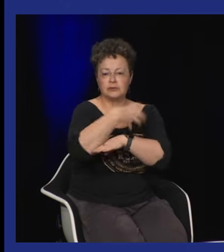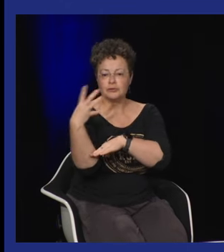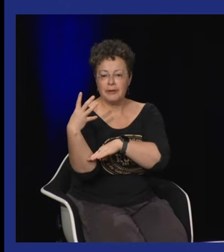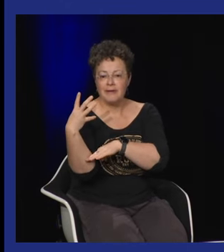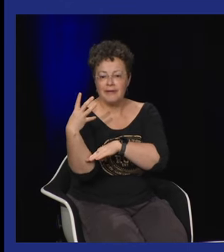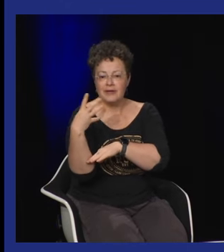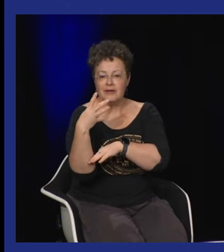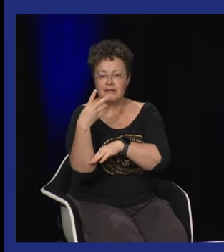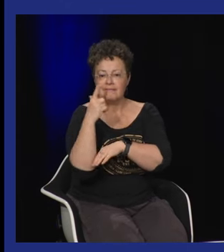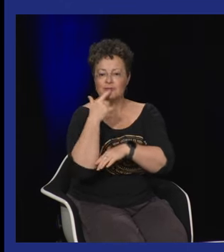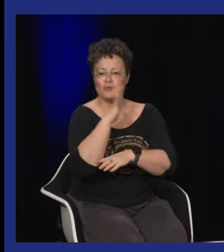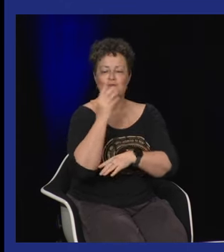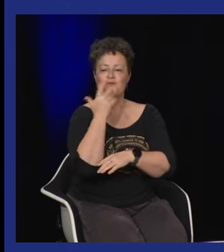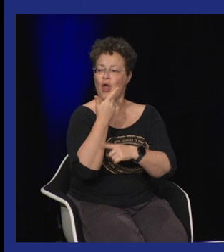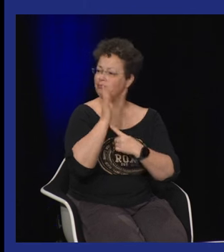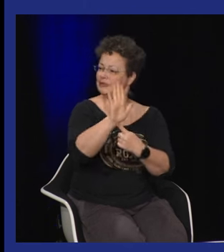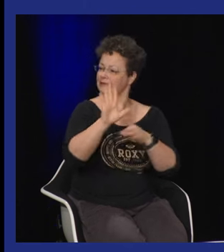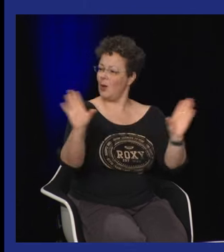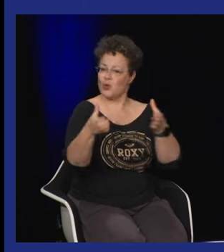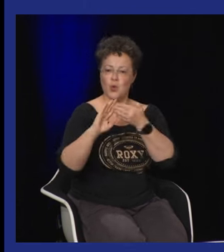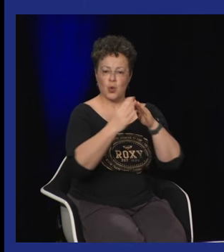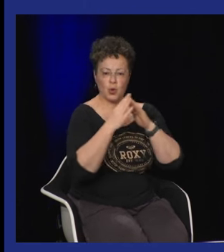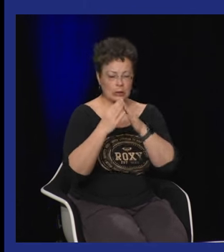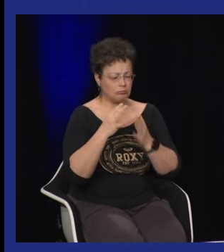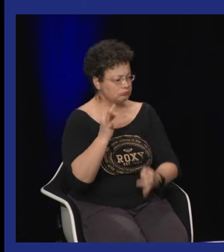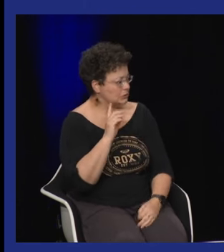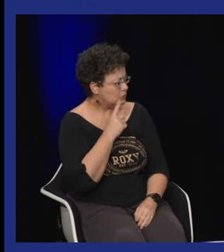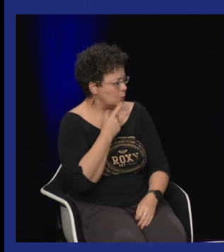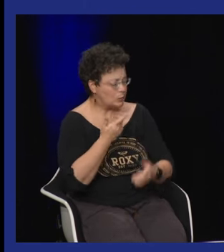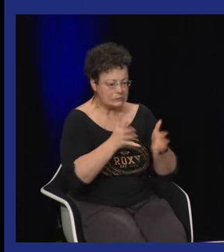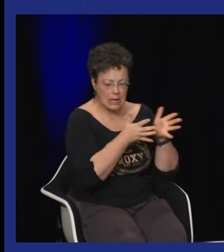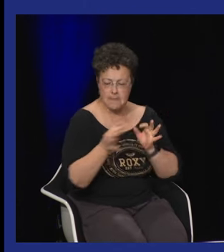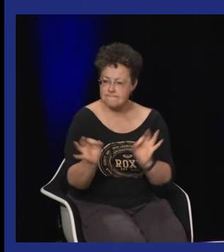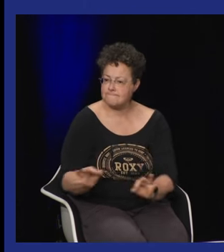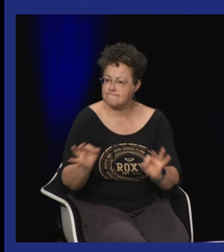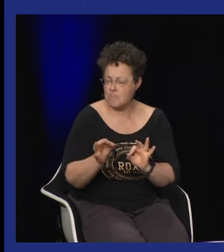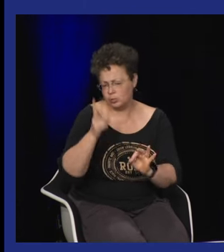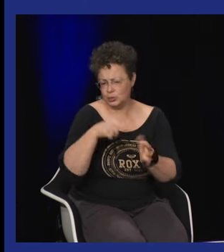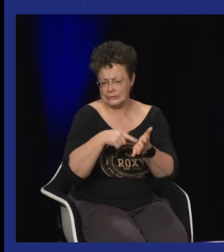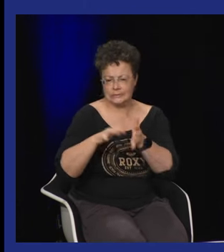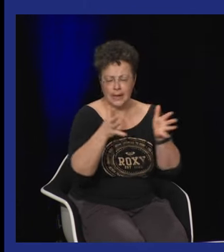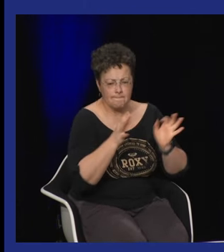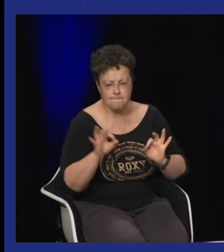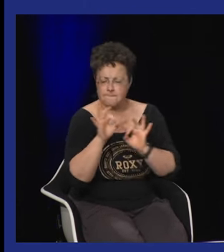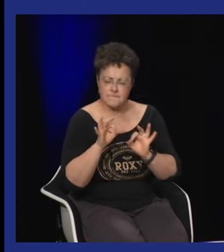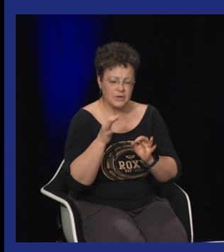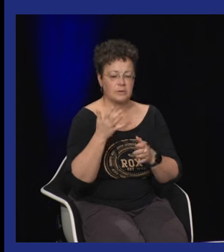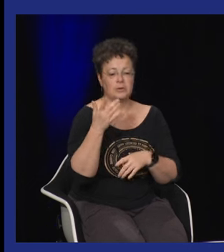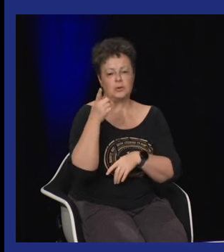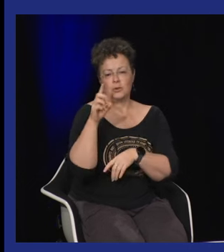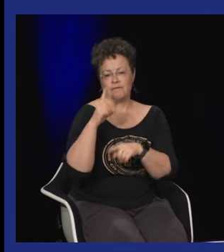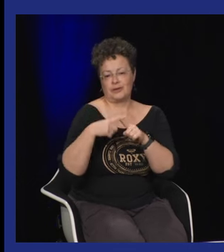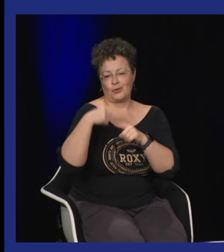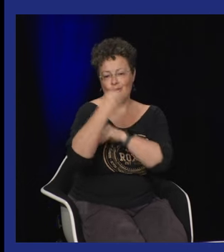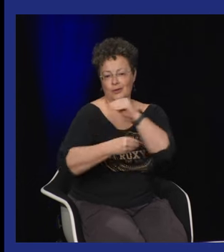alors effectivement il y a les drapeaux nationaux mais il y a aussi comme le drapeau LGBT qui marque une identité particulière et on s'est dit ça serait